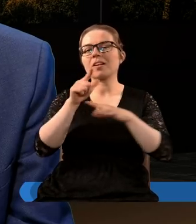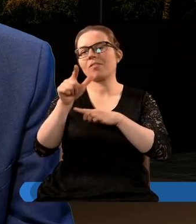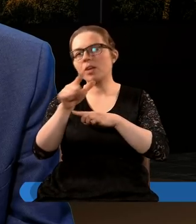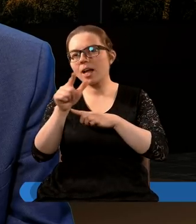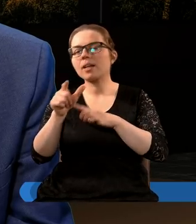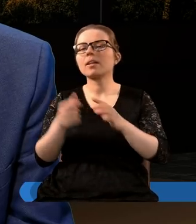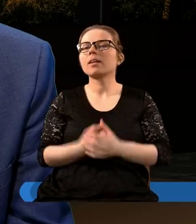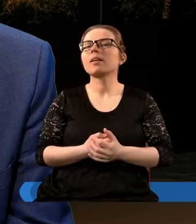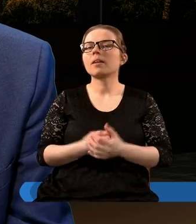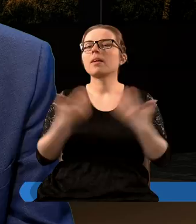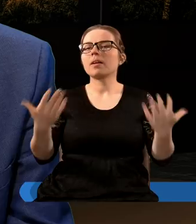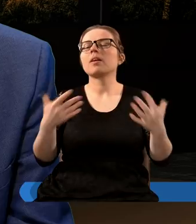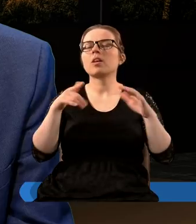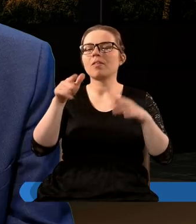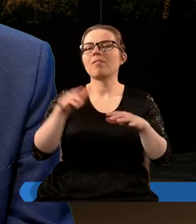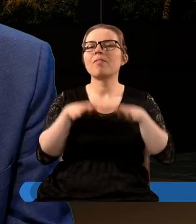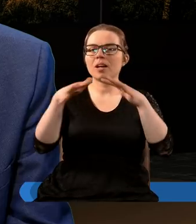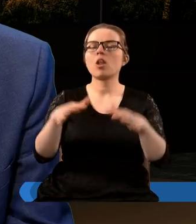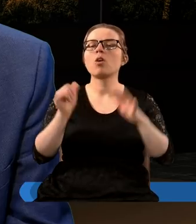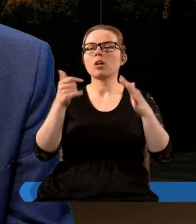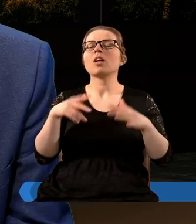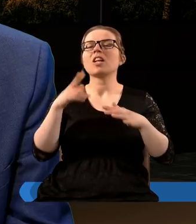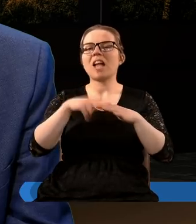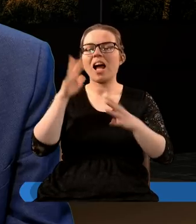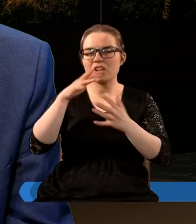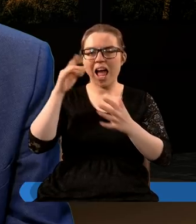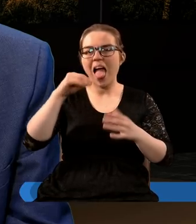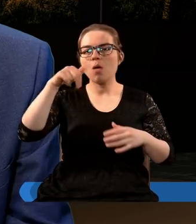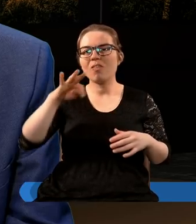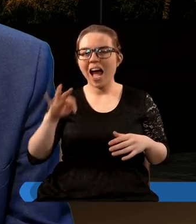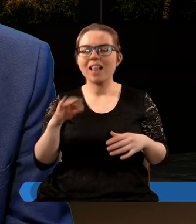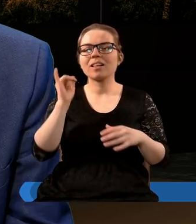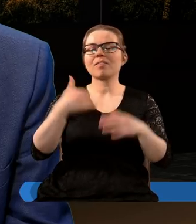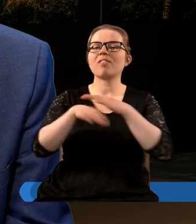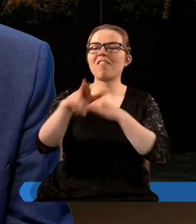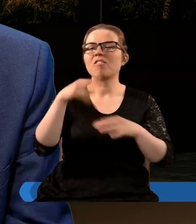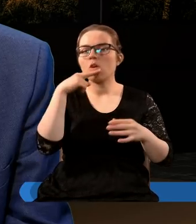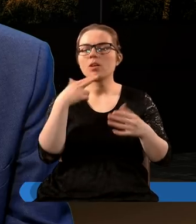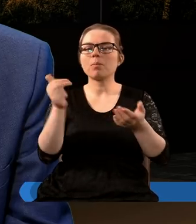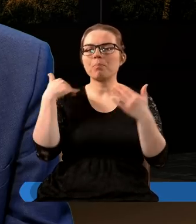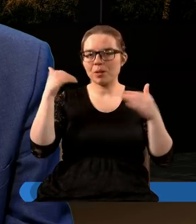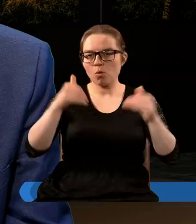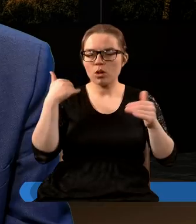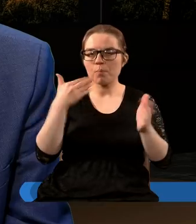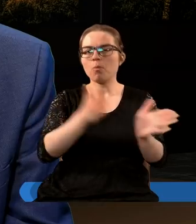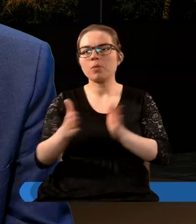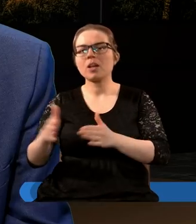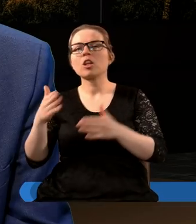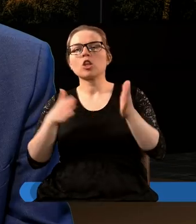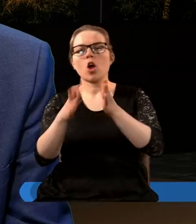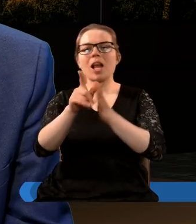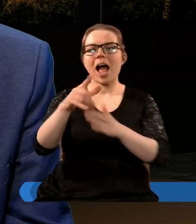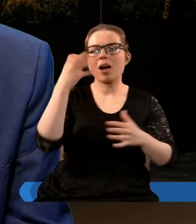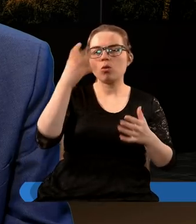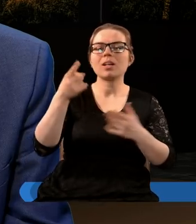dwunastym a szósty wylał swą czaszę na wielką rzekę Eufrat i wyschła jej woda by można było przygotować drogę